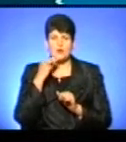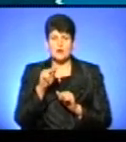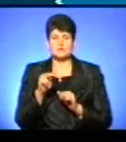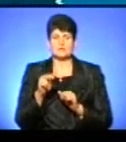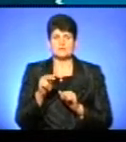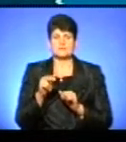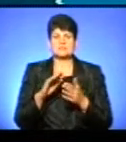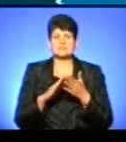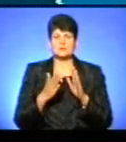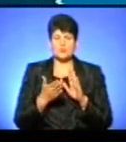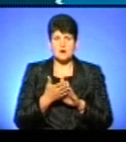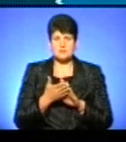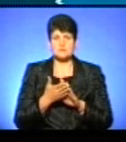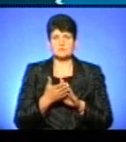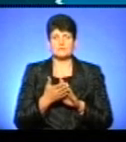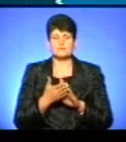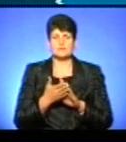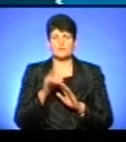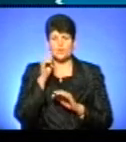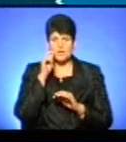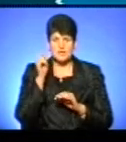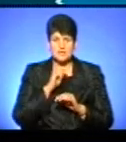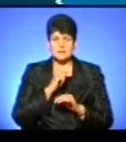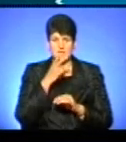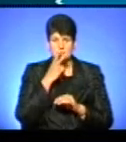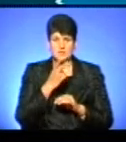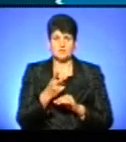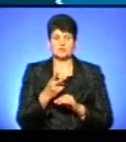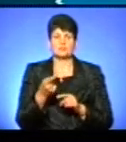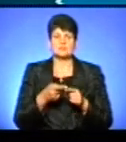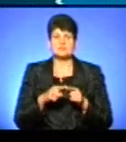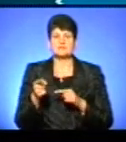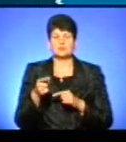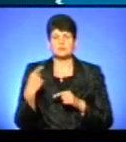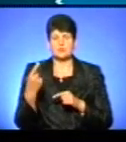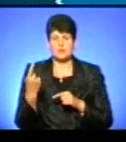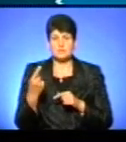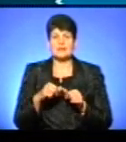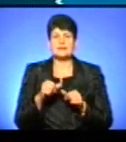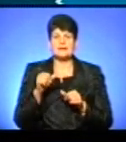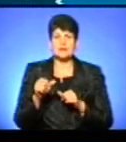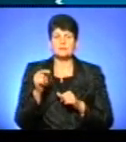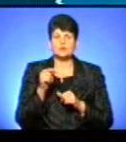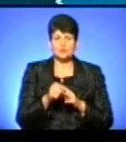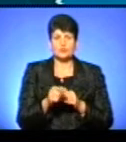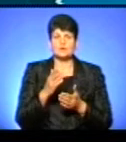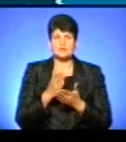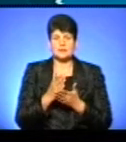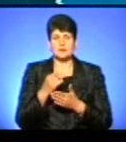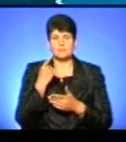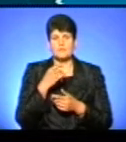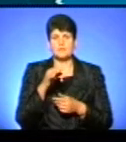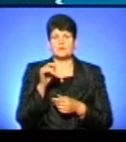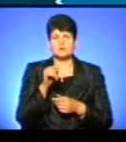демографічну ситуацію в Україні. Це ми бачимо в розрізі Тернопільської області. Але, крім того, йшлося про те, що